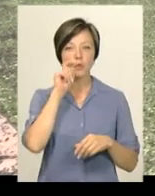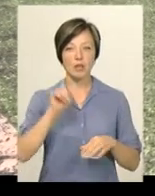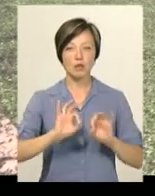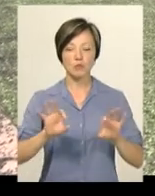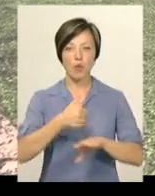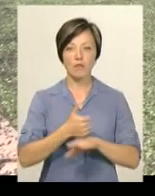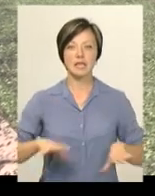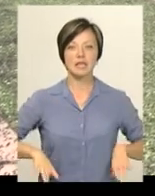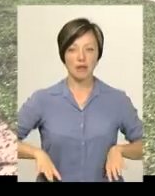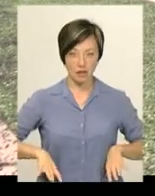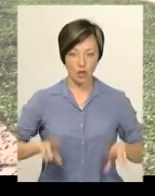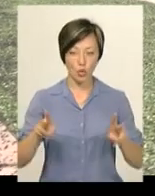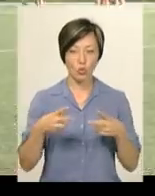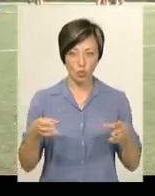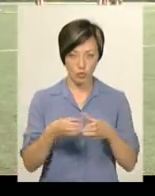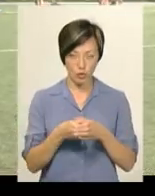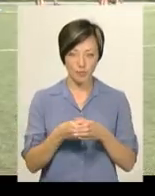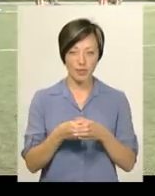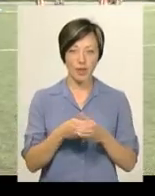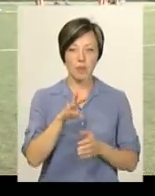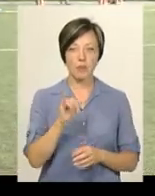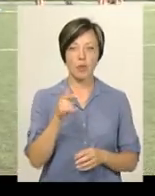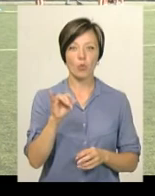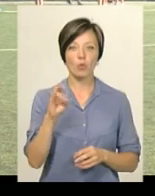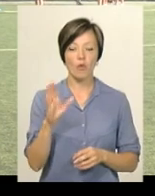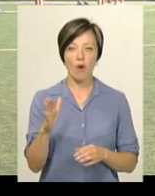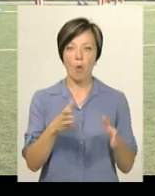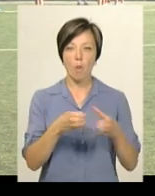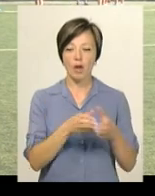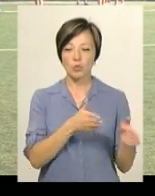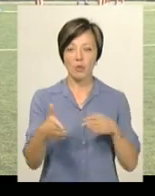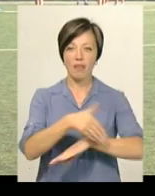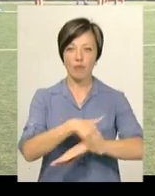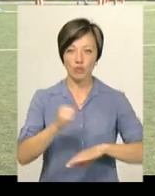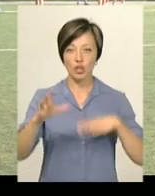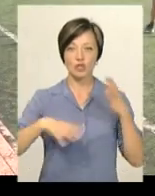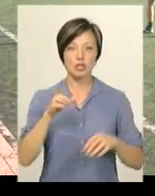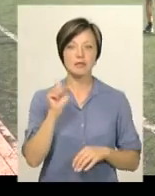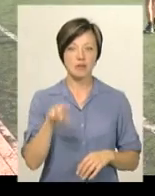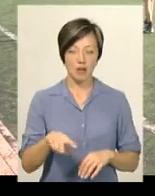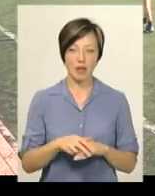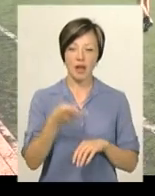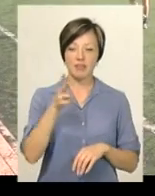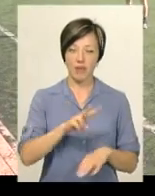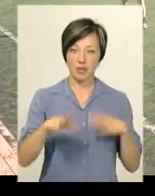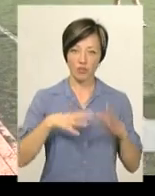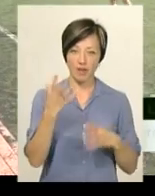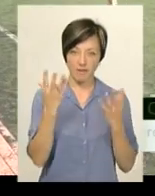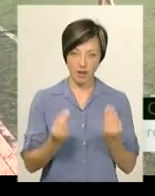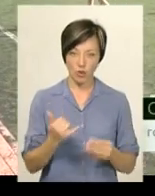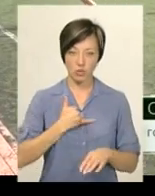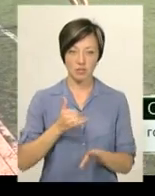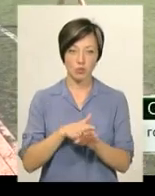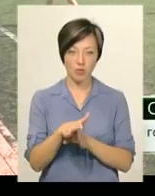розповів головний тренер рейбійного клубу «Буревісник» Олександр Мігунов, команди готуються на вулиці і в тренажерному залі. «Два тренування на день у нас